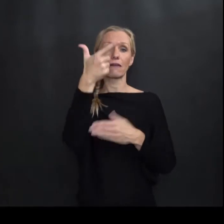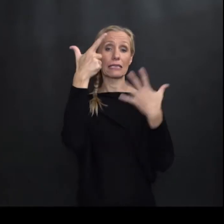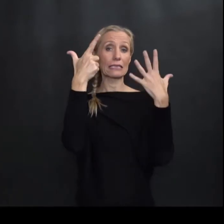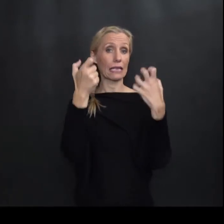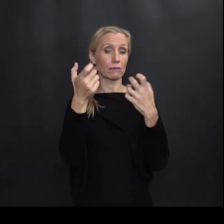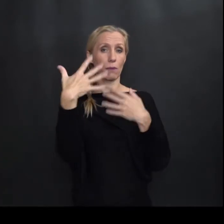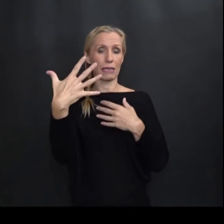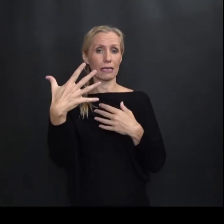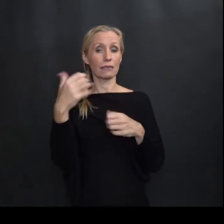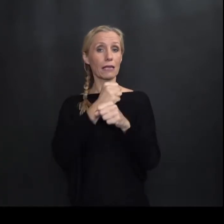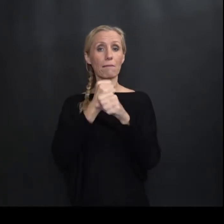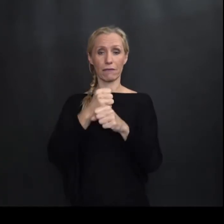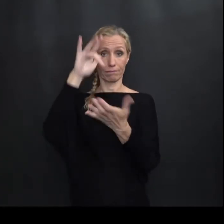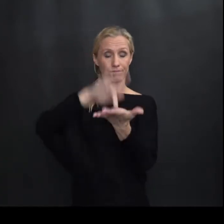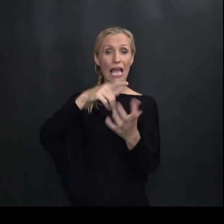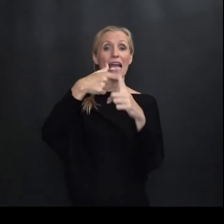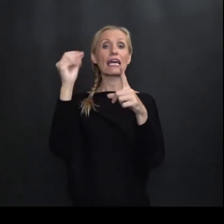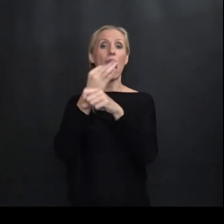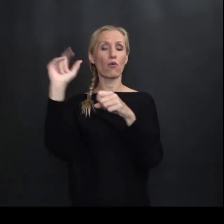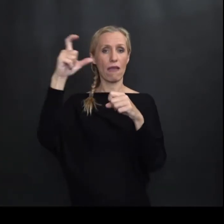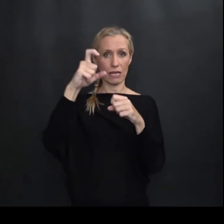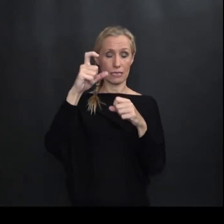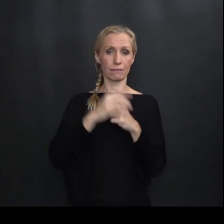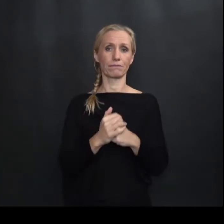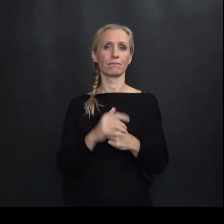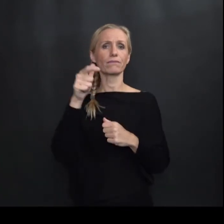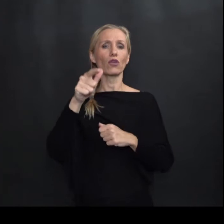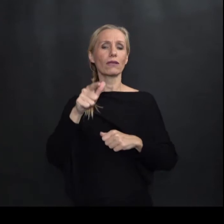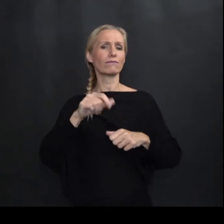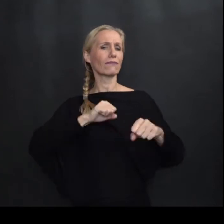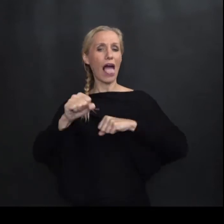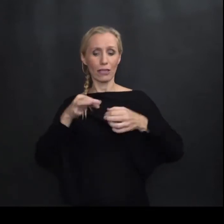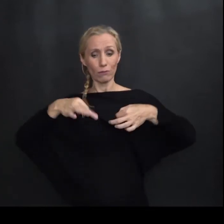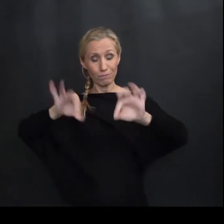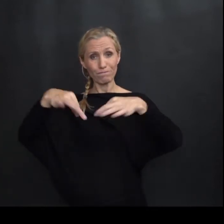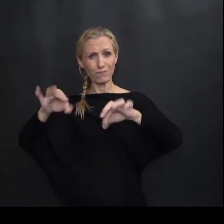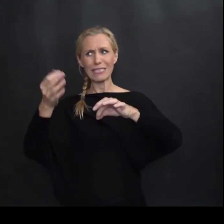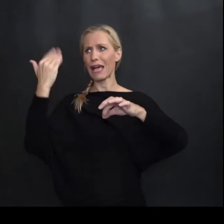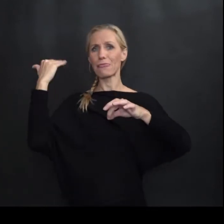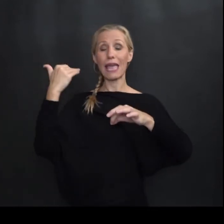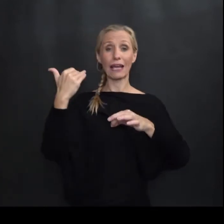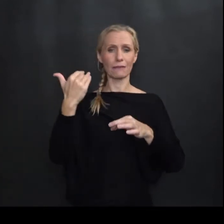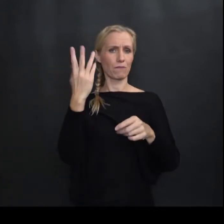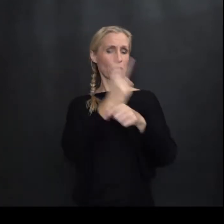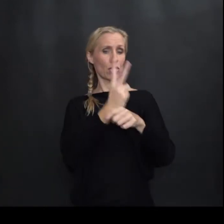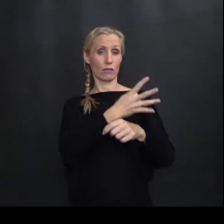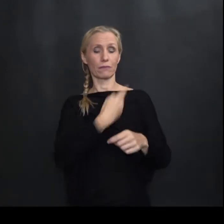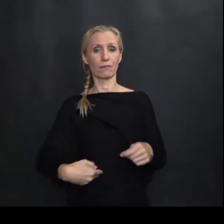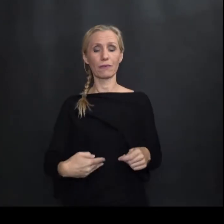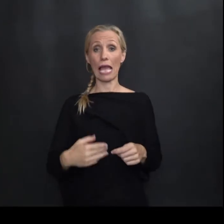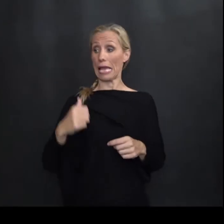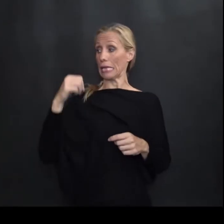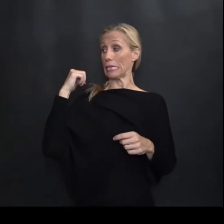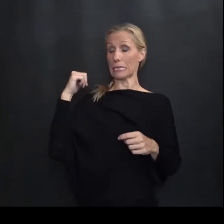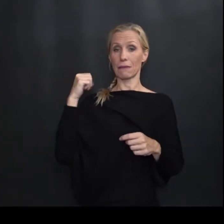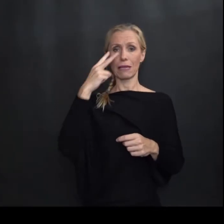Proizveden u Kragujevcu Koji je bio vladar cesta Nekada še države Iza